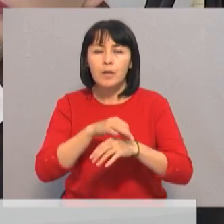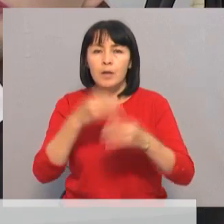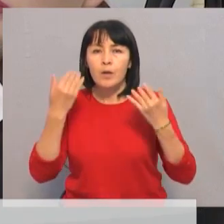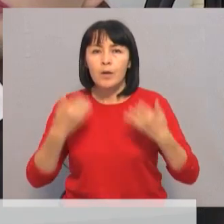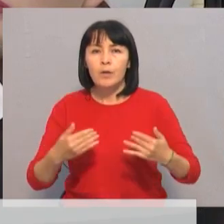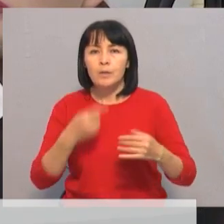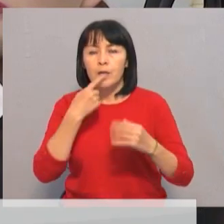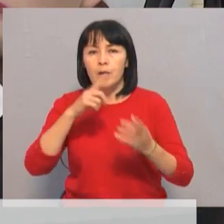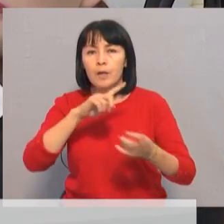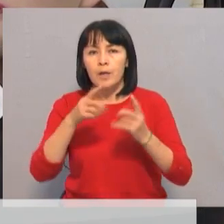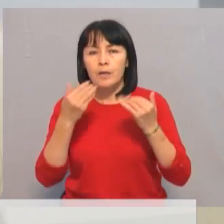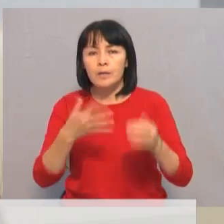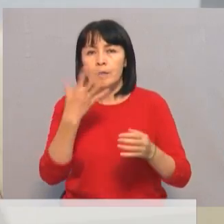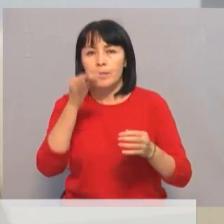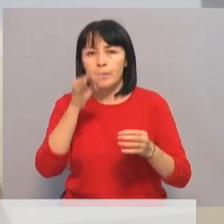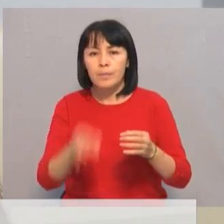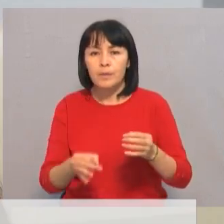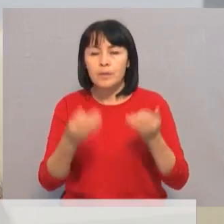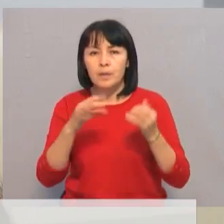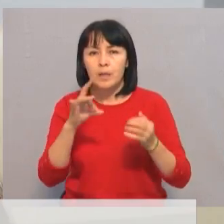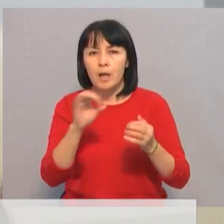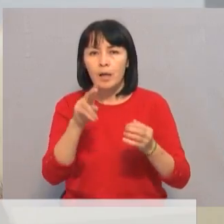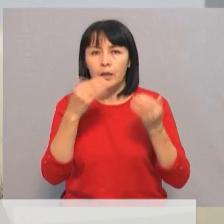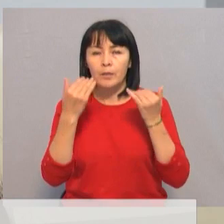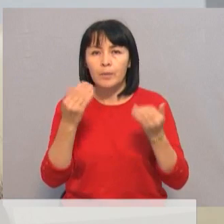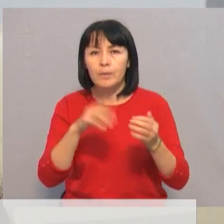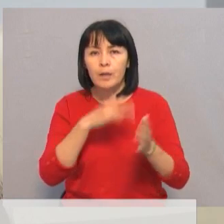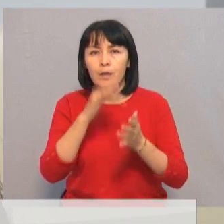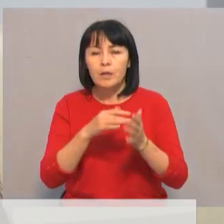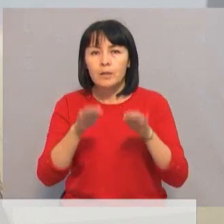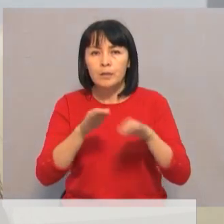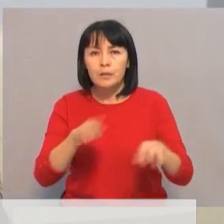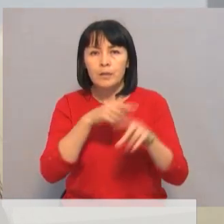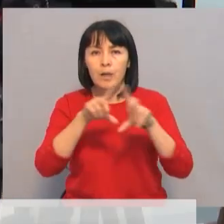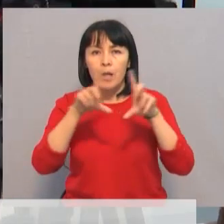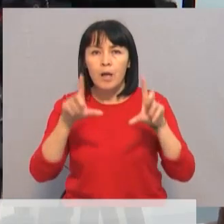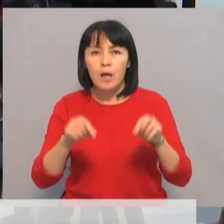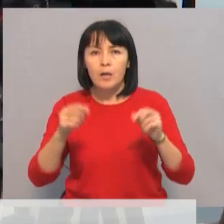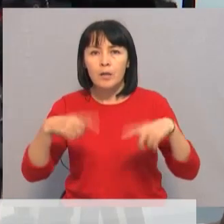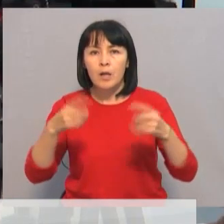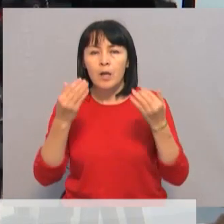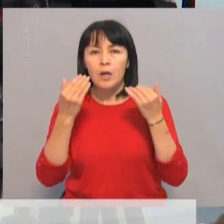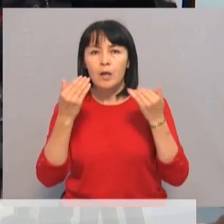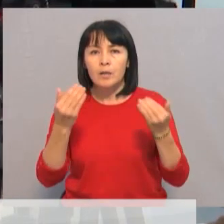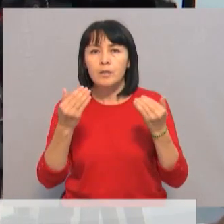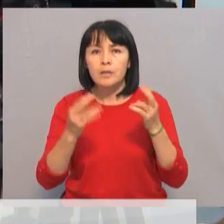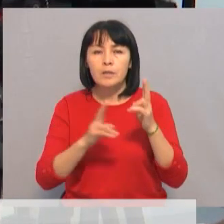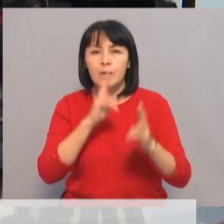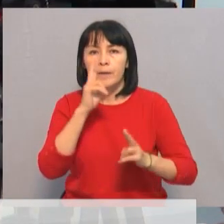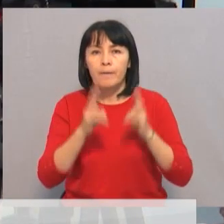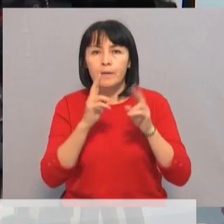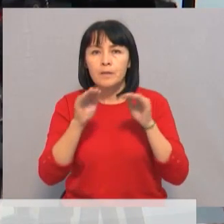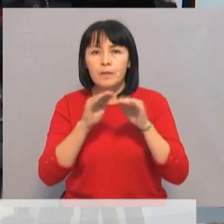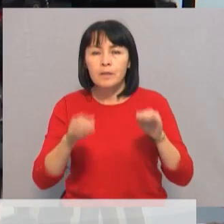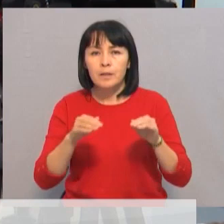системы кровообращения и на 5% от рака. Впервые в городской детской клинической больнице установлены нейростимуляторы детям